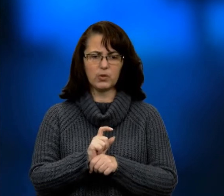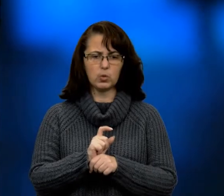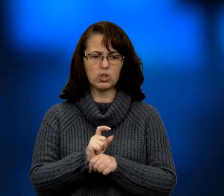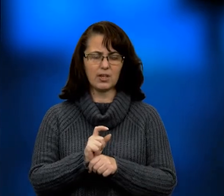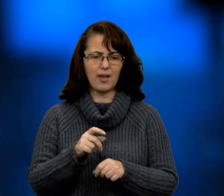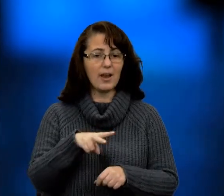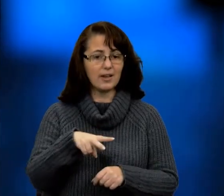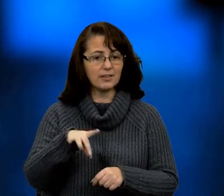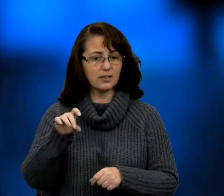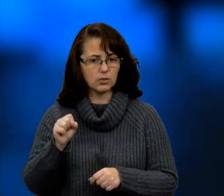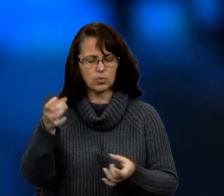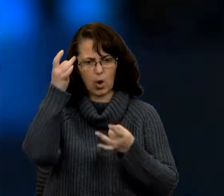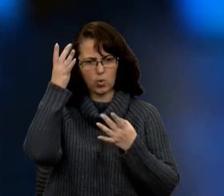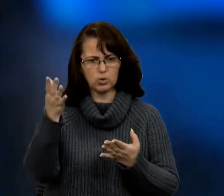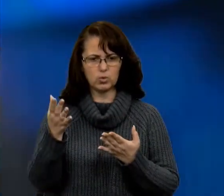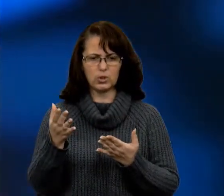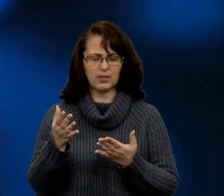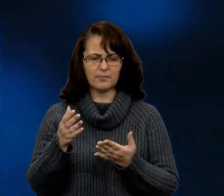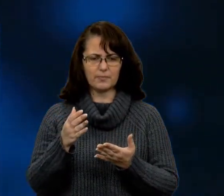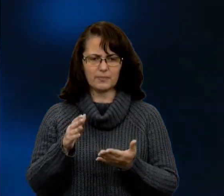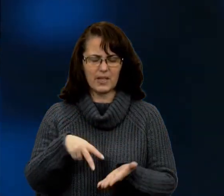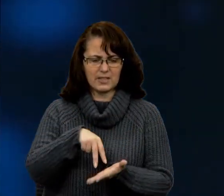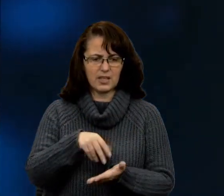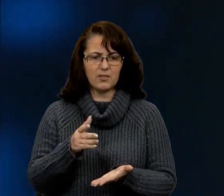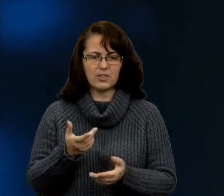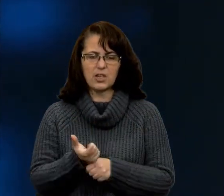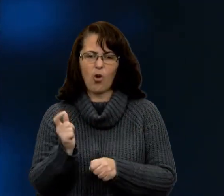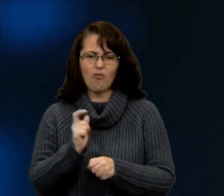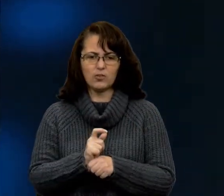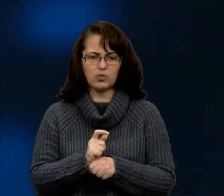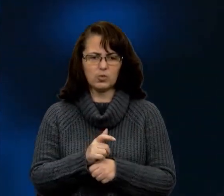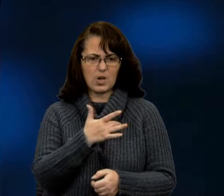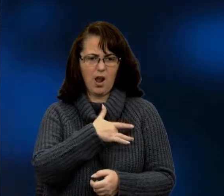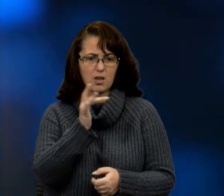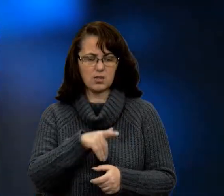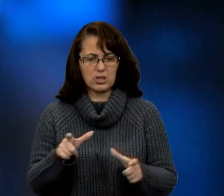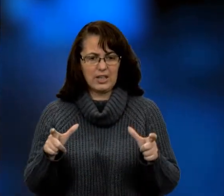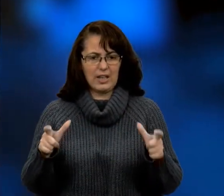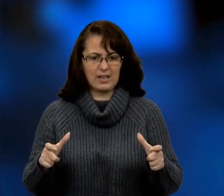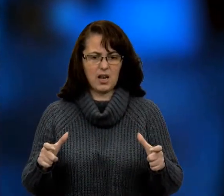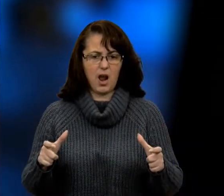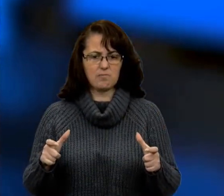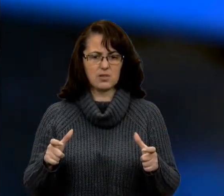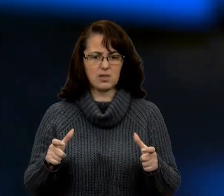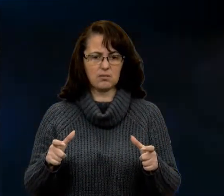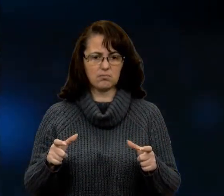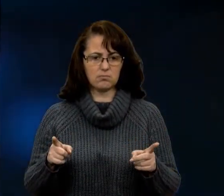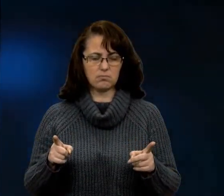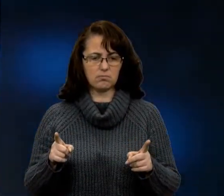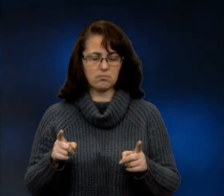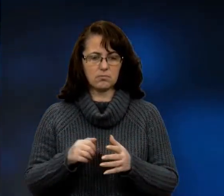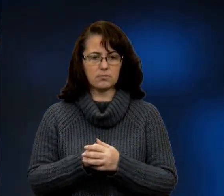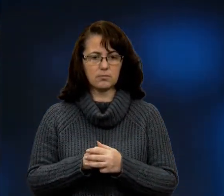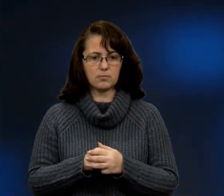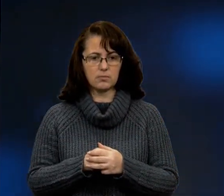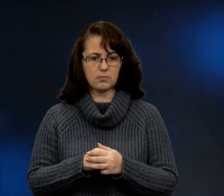література, культура ставиться в дуже жорсті рамки, які показують те, що вона лояльна до